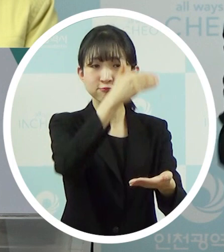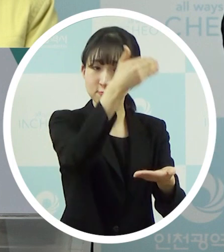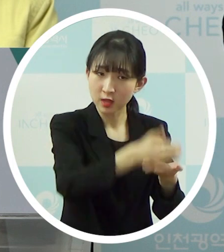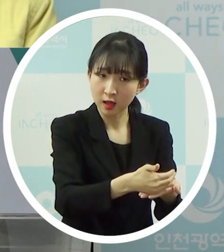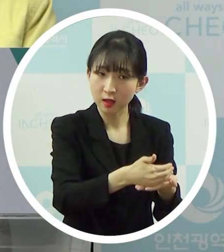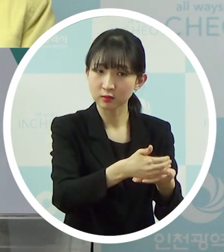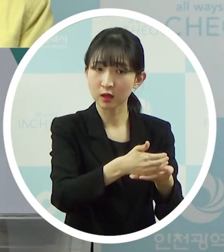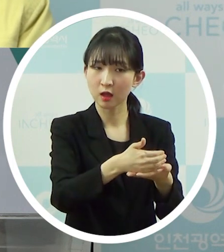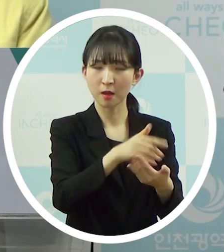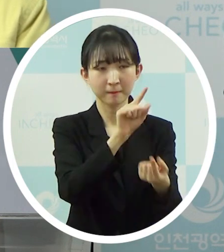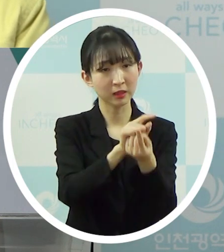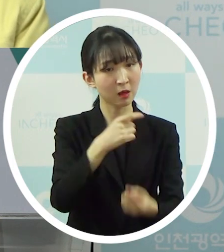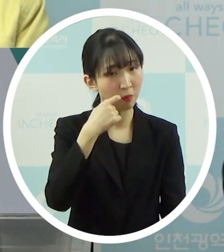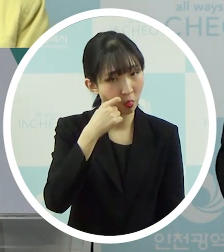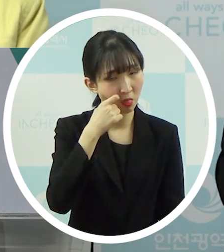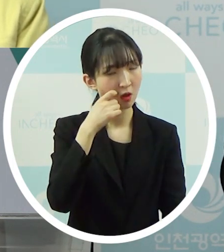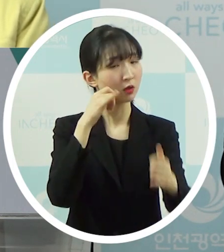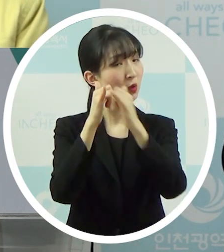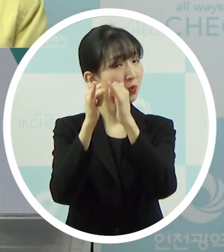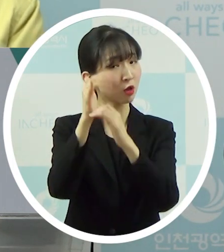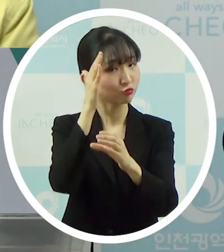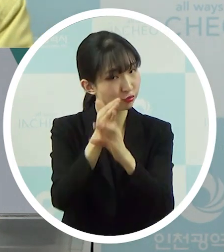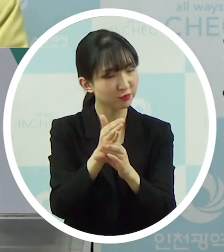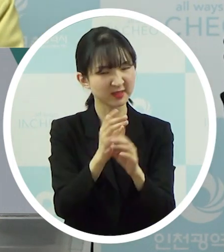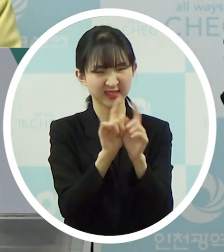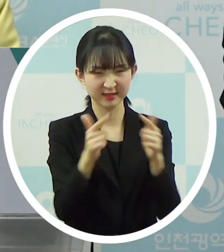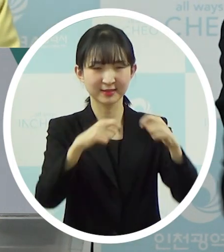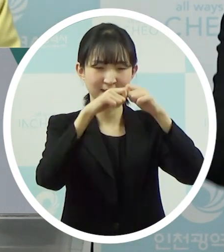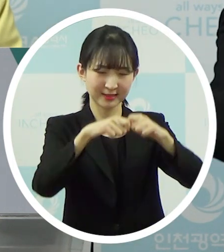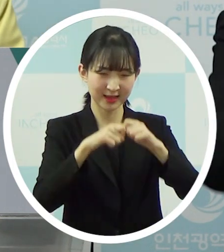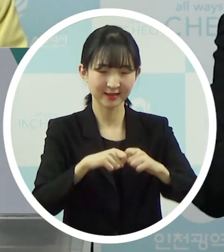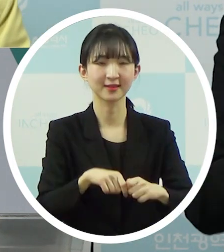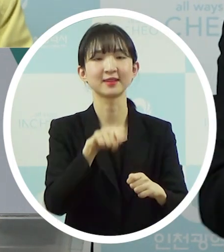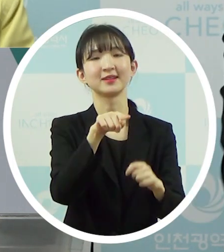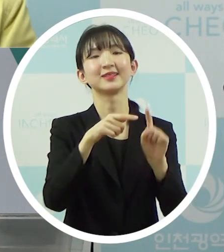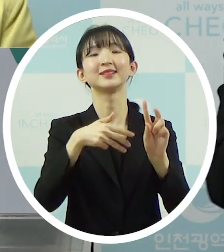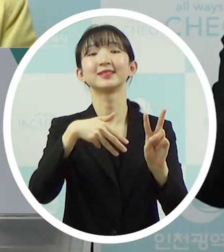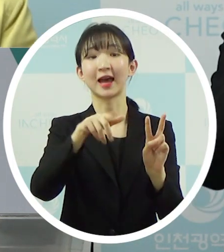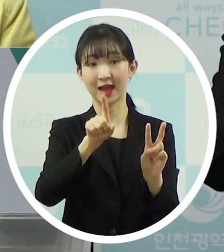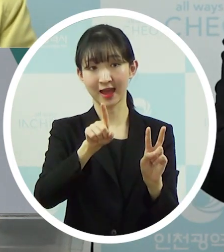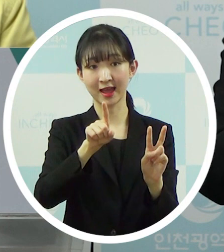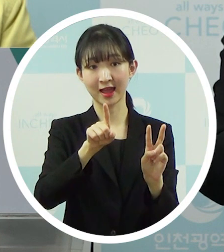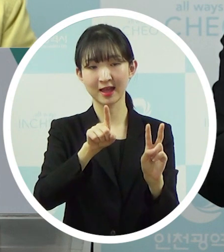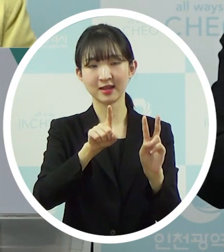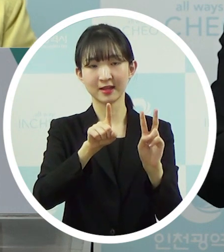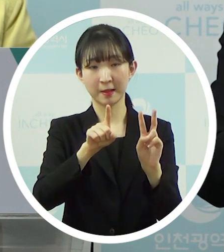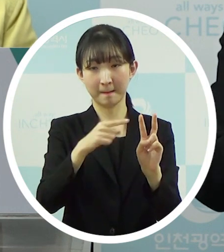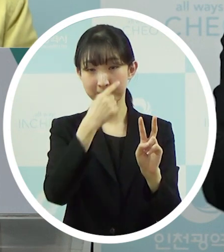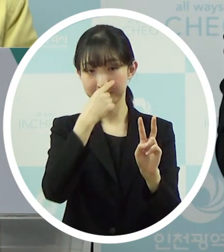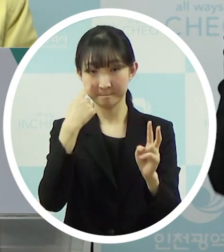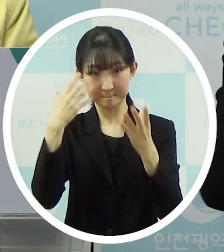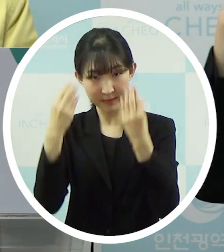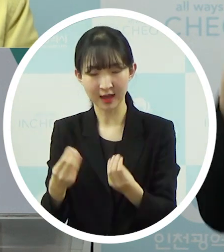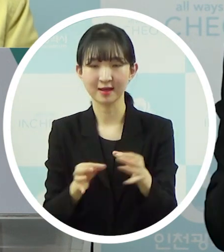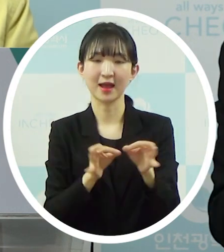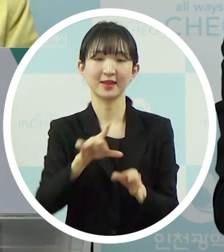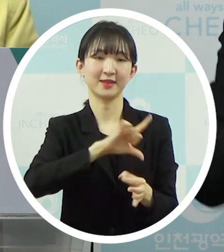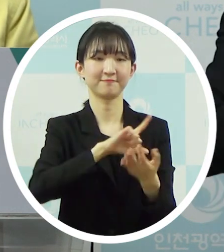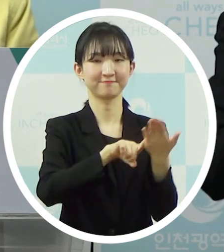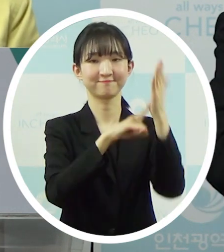못 만났다 전화만 하고 있다 이런 사항이 좀 2차까지 되면 그때는 가게명을 밝혀드립니다.